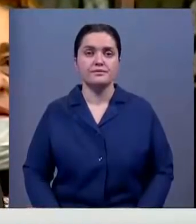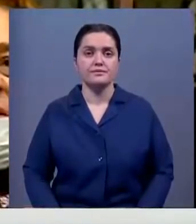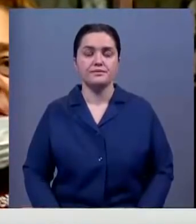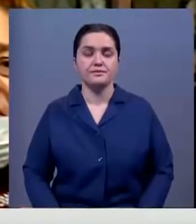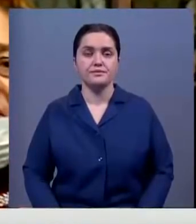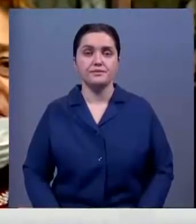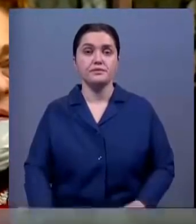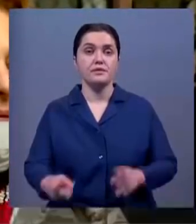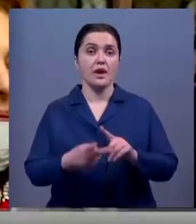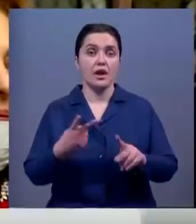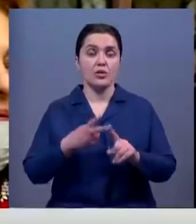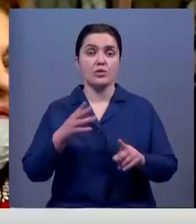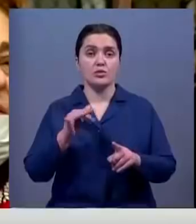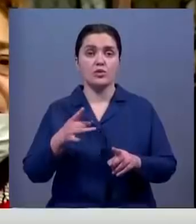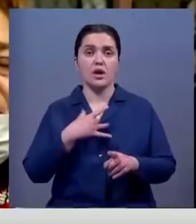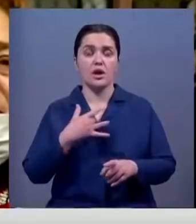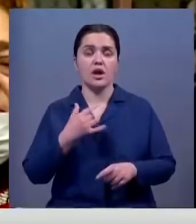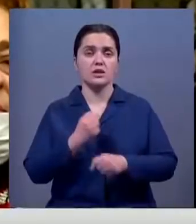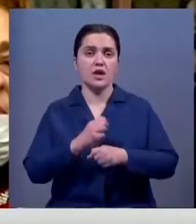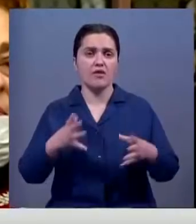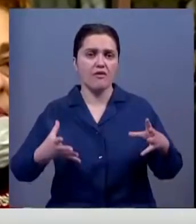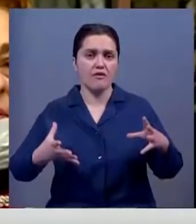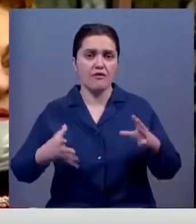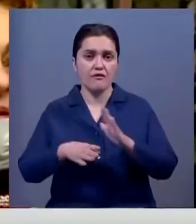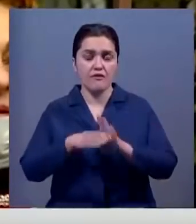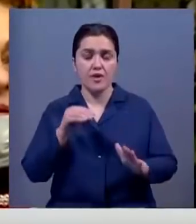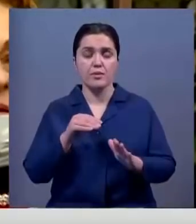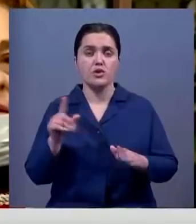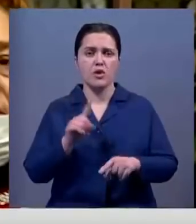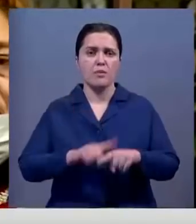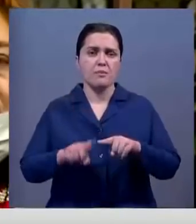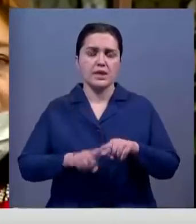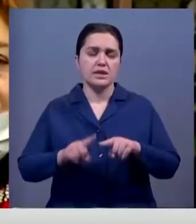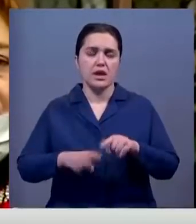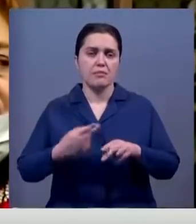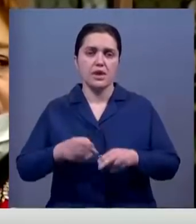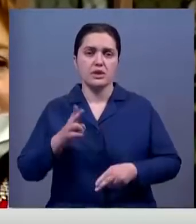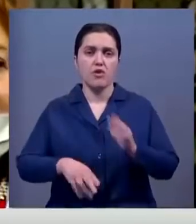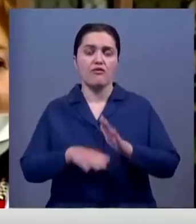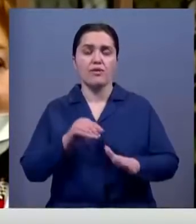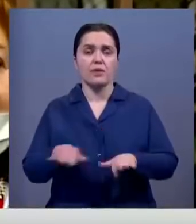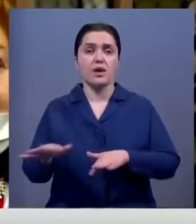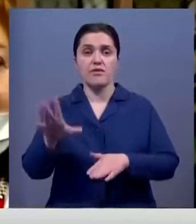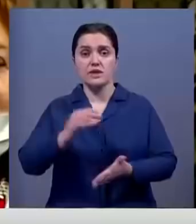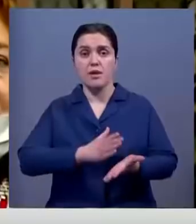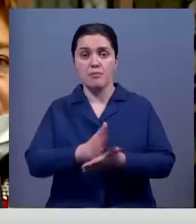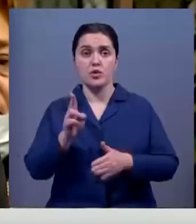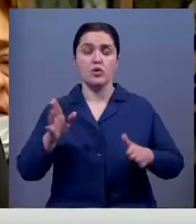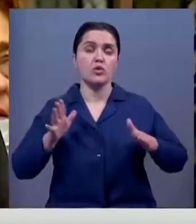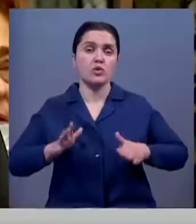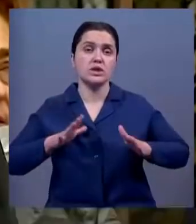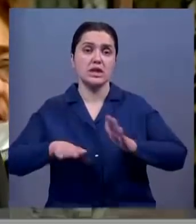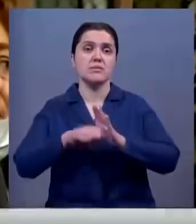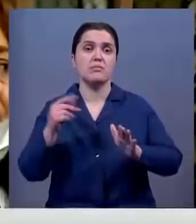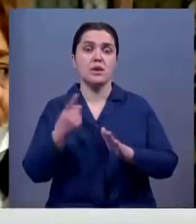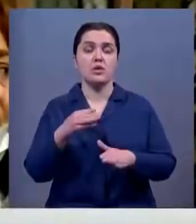Во втором туре я сделал выбор, чтобы как можно быстрее закончилась выборная кампания. И все политики, кому грузинский избиратель в